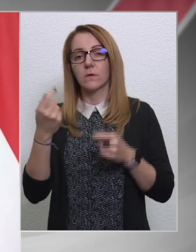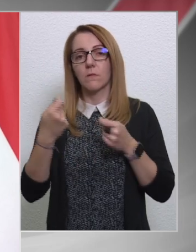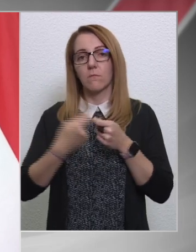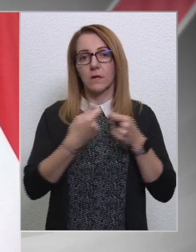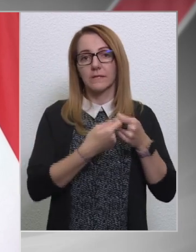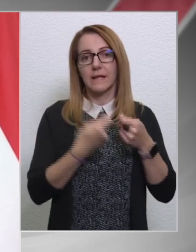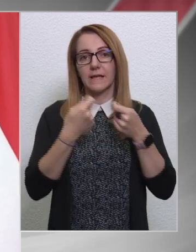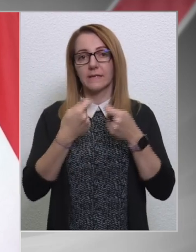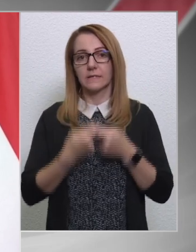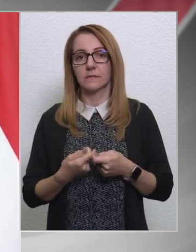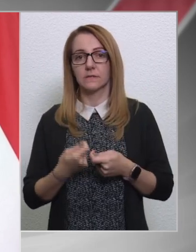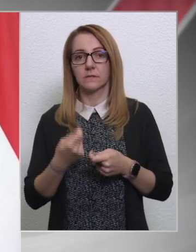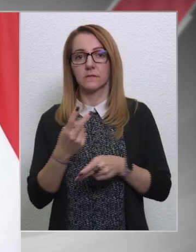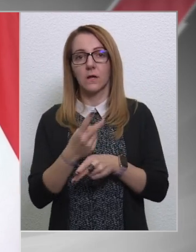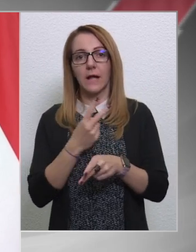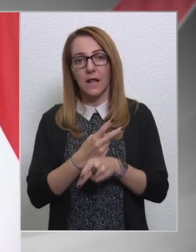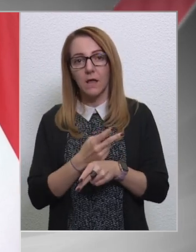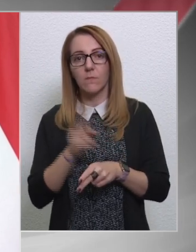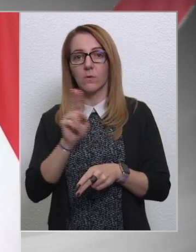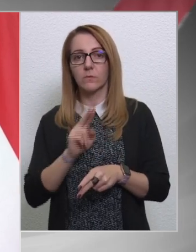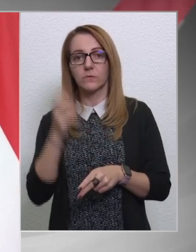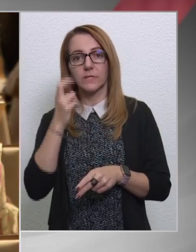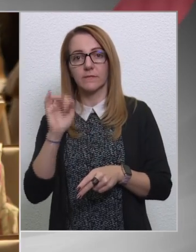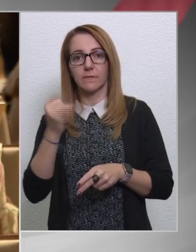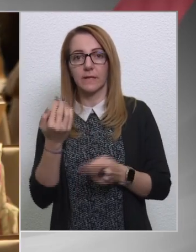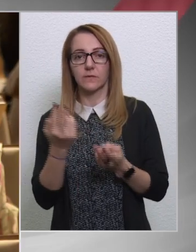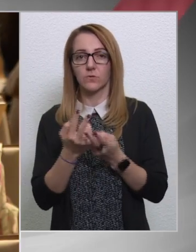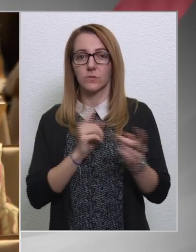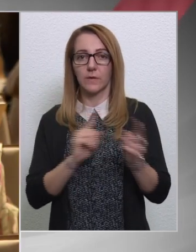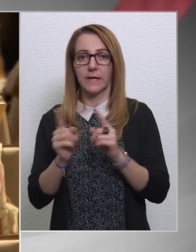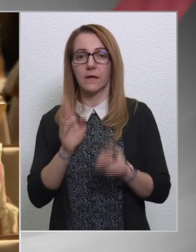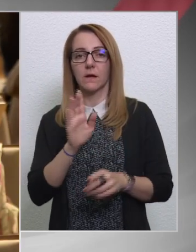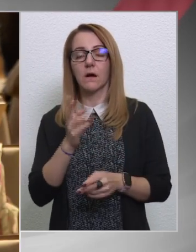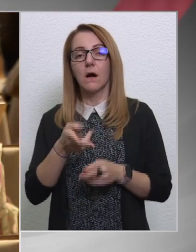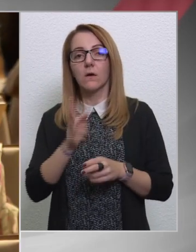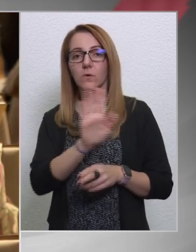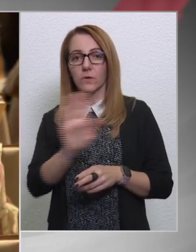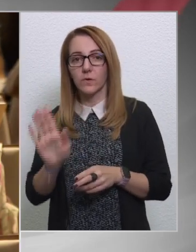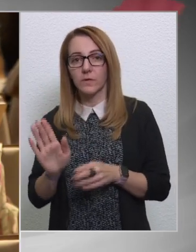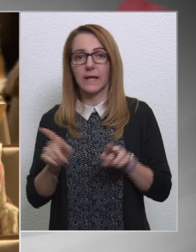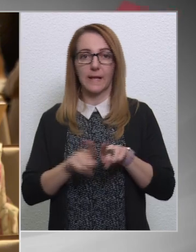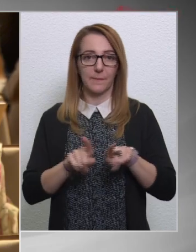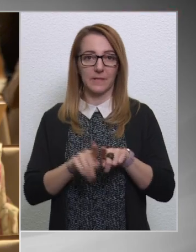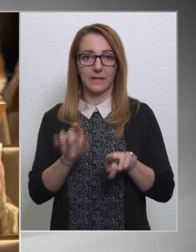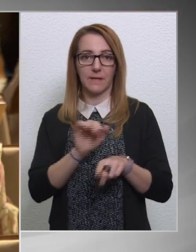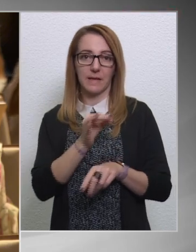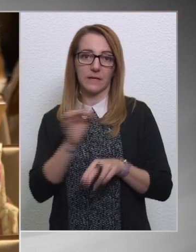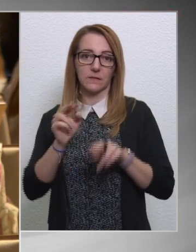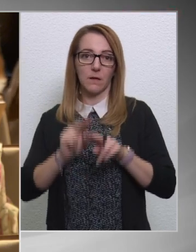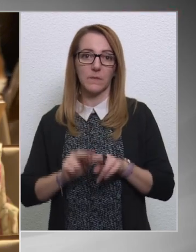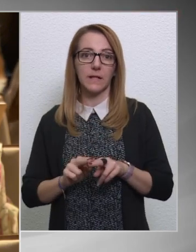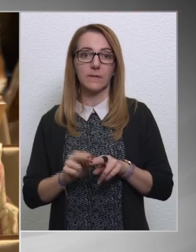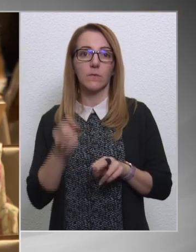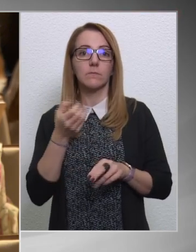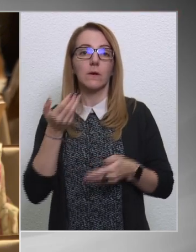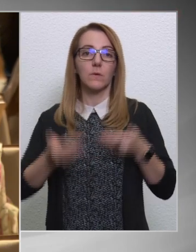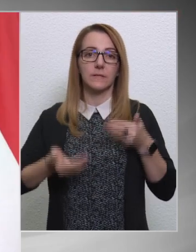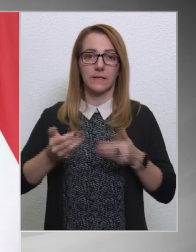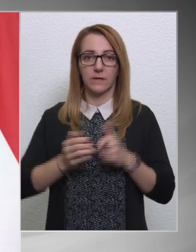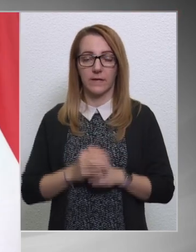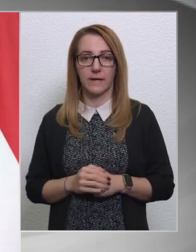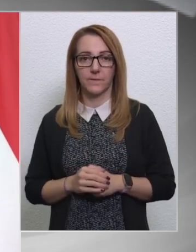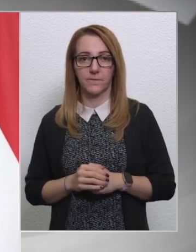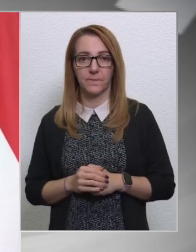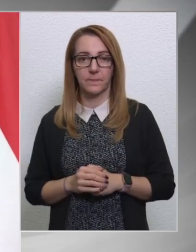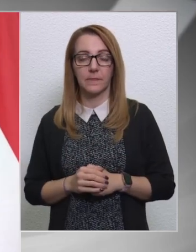tagállamok, illetve az uniós intézmények is így járnunk el. Tehát akkor önöknek ezek szerint mindegy, hogy melyik napi rendi pontot mikor tárgyalják?